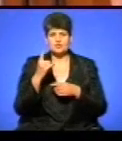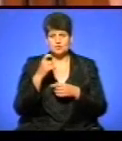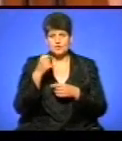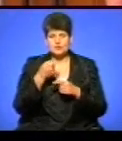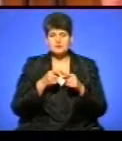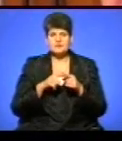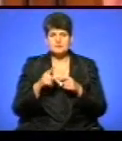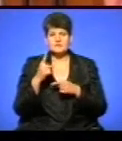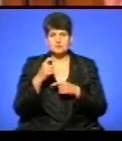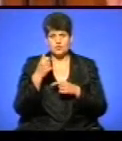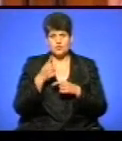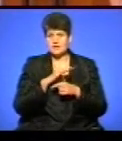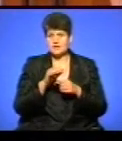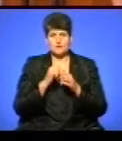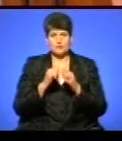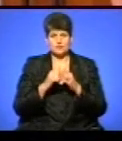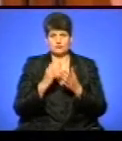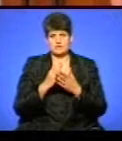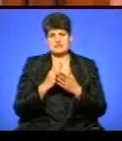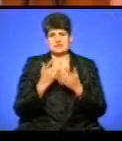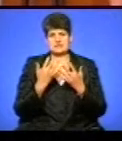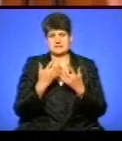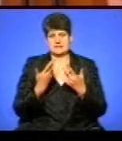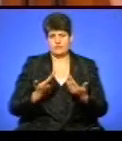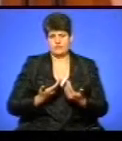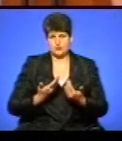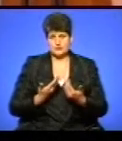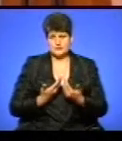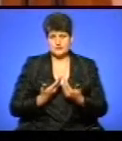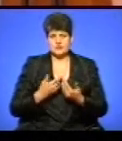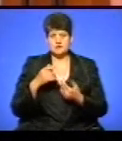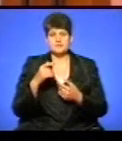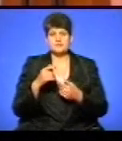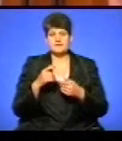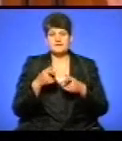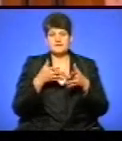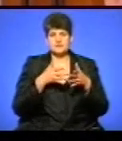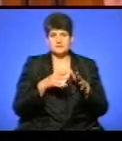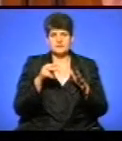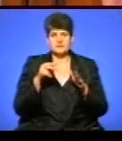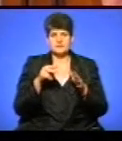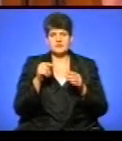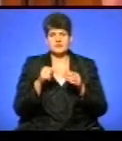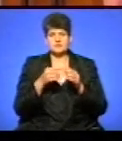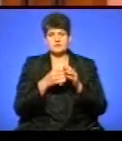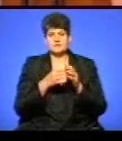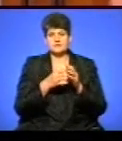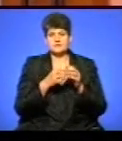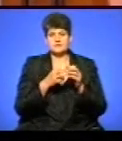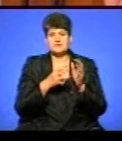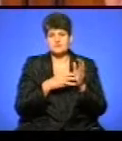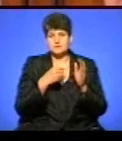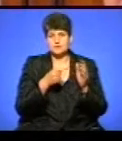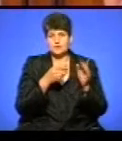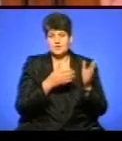років. Не кожному давно це прожити і так далі. Це людина прожила століття. Він народився в 1918 році. Це зовсім